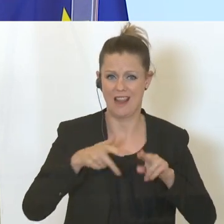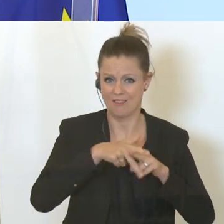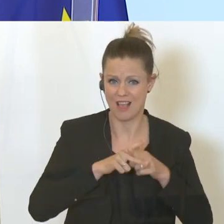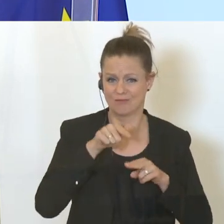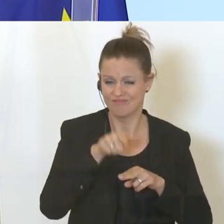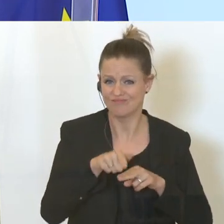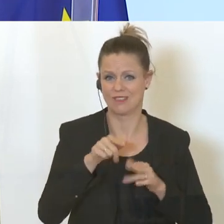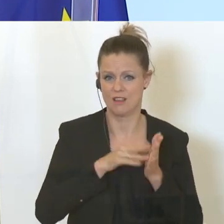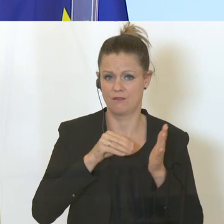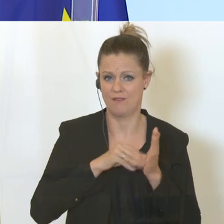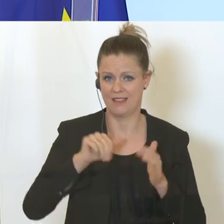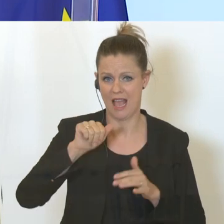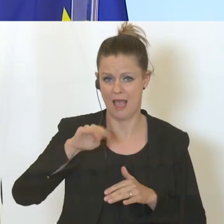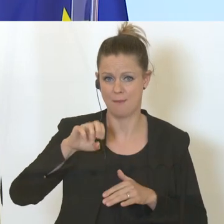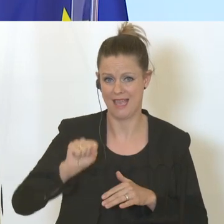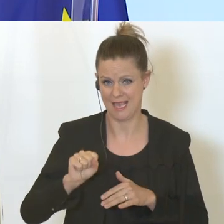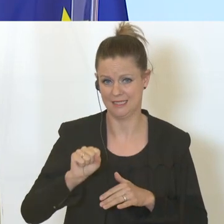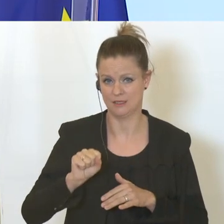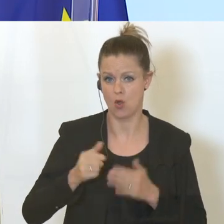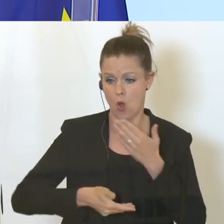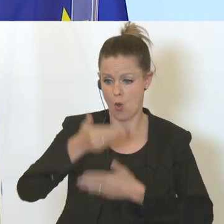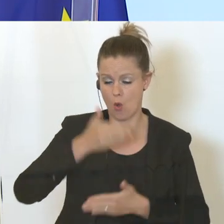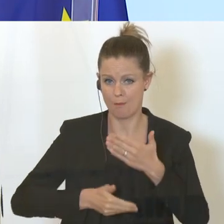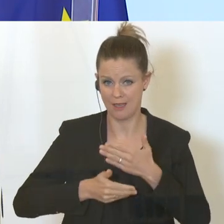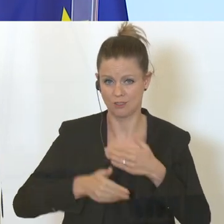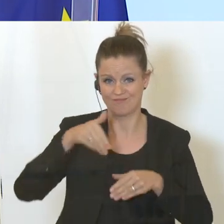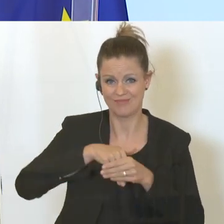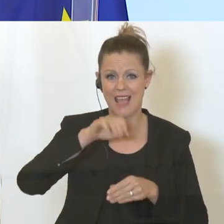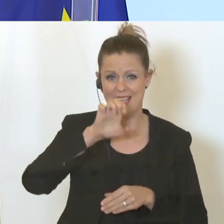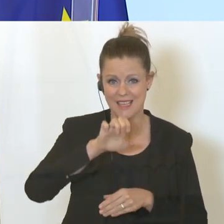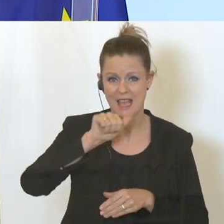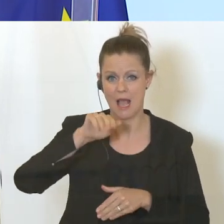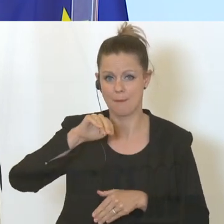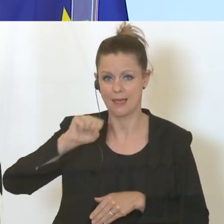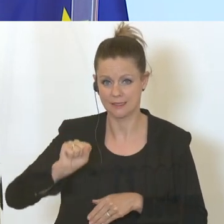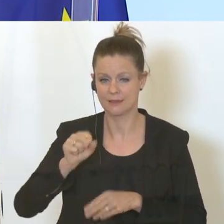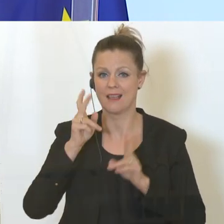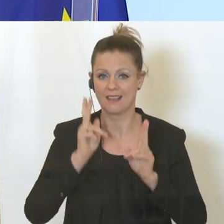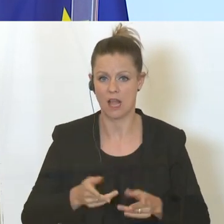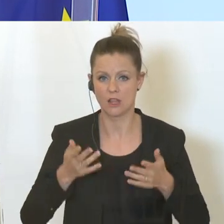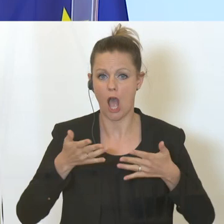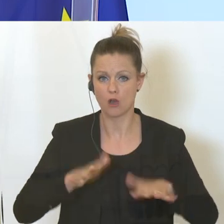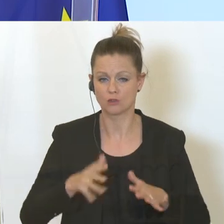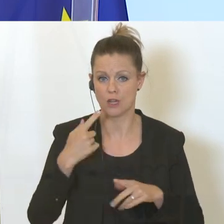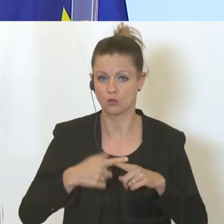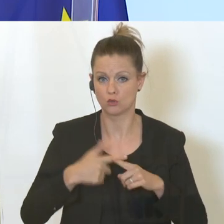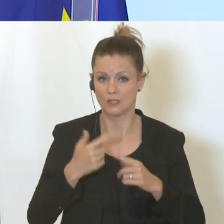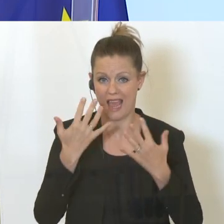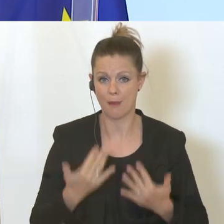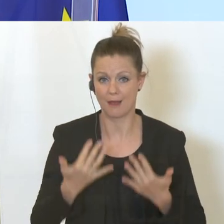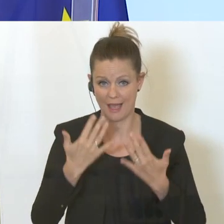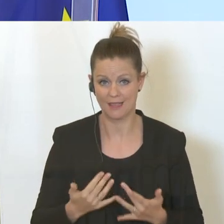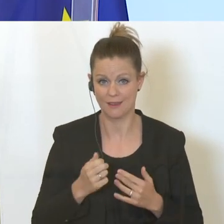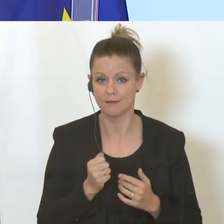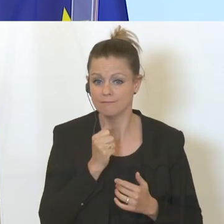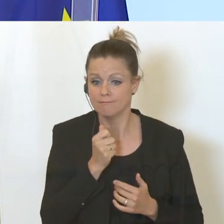AMS-Homepage. Über iAMS können Sie die tatsächlichen Ausfallstunden abrechnen und Sie bekommen innerhalb von weniger